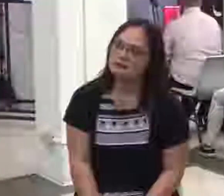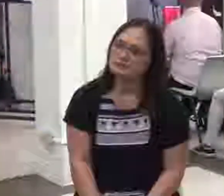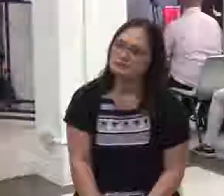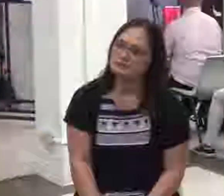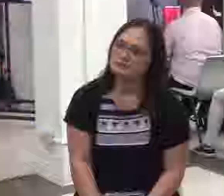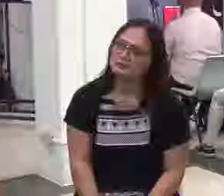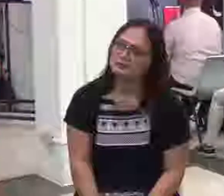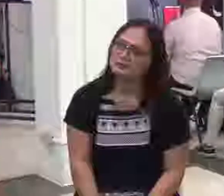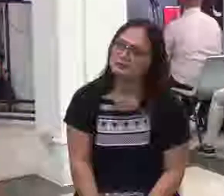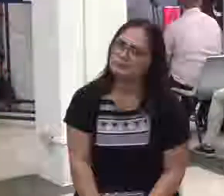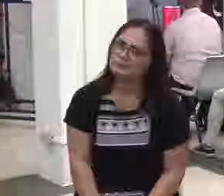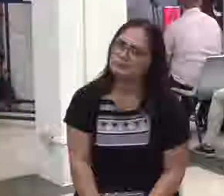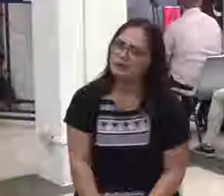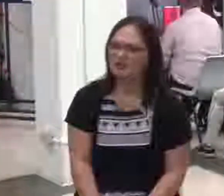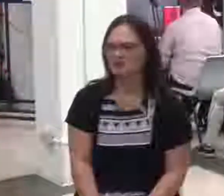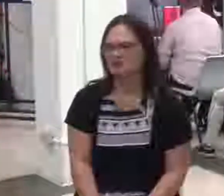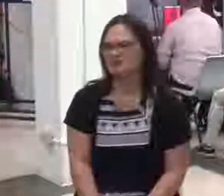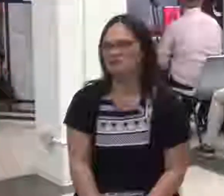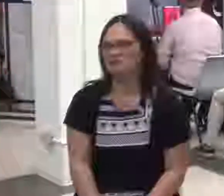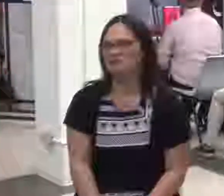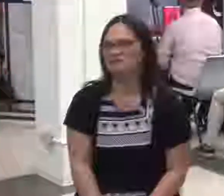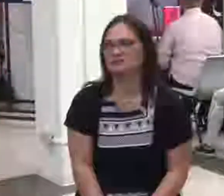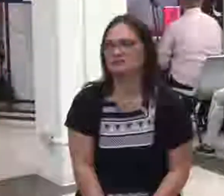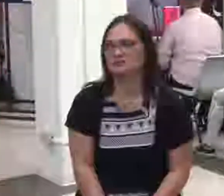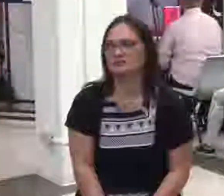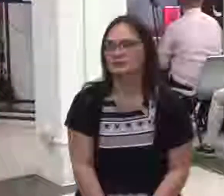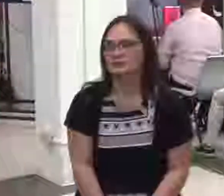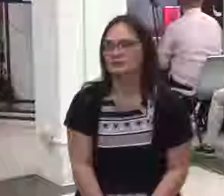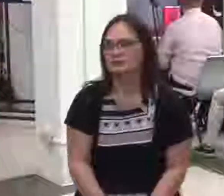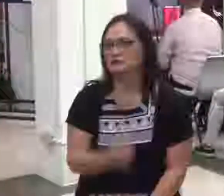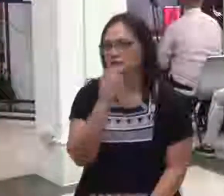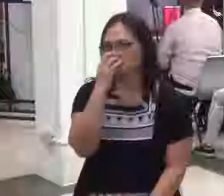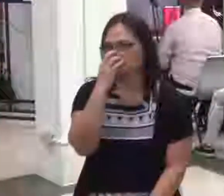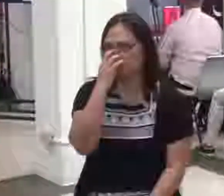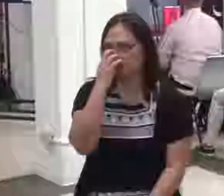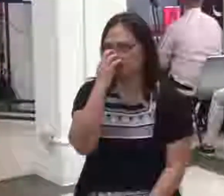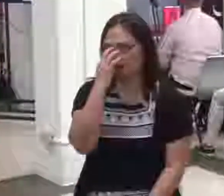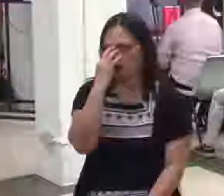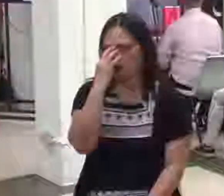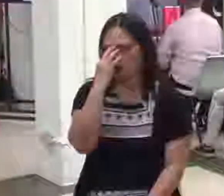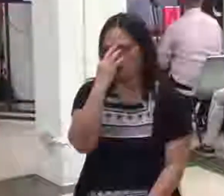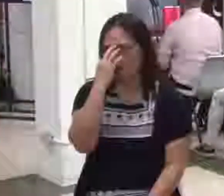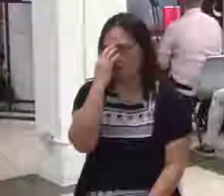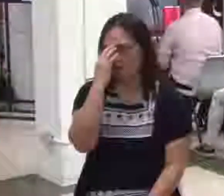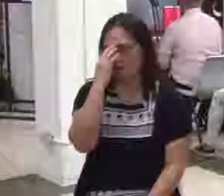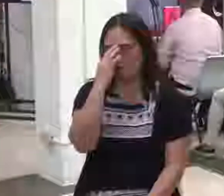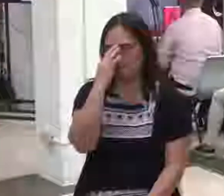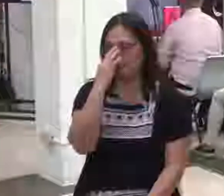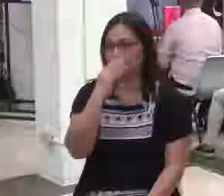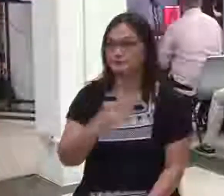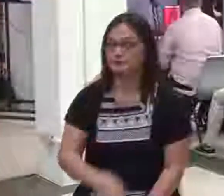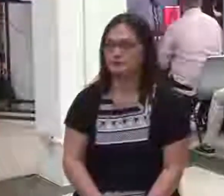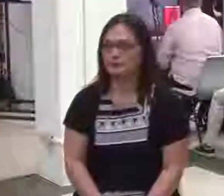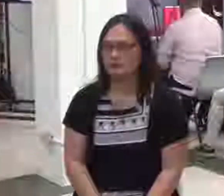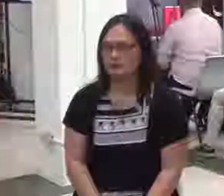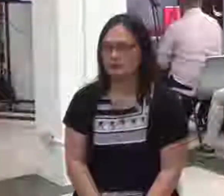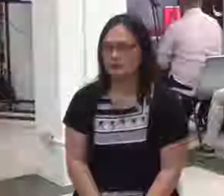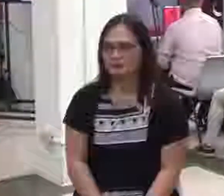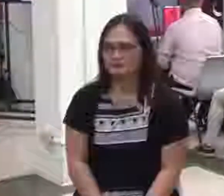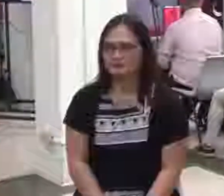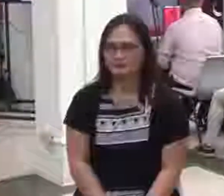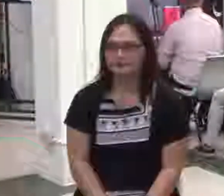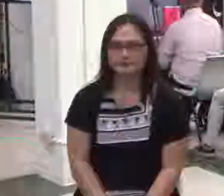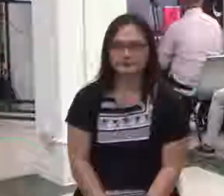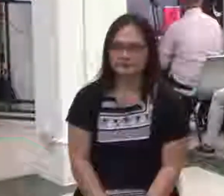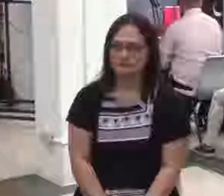kamararangal puro sila honorable hindi naman unura well hindi po ako nagsabi naman sinabi lang sa akin kinakwento ko